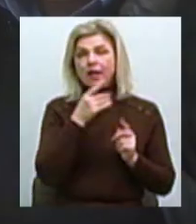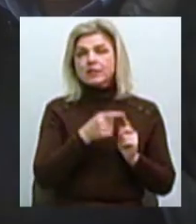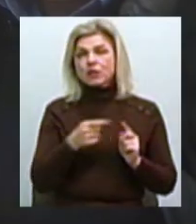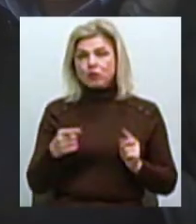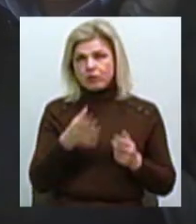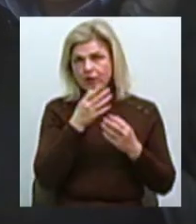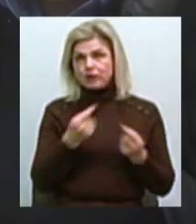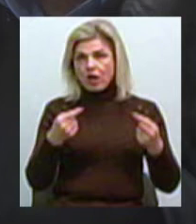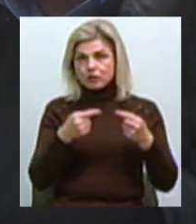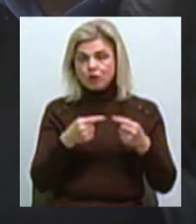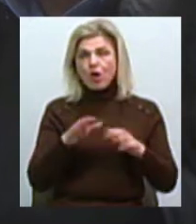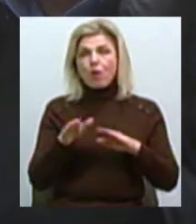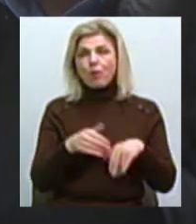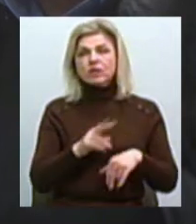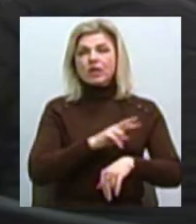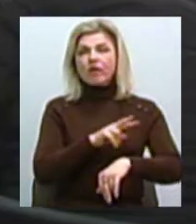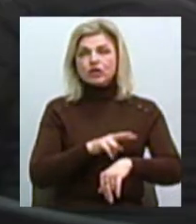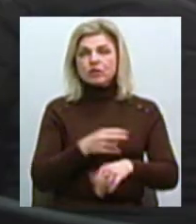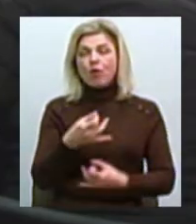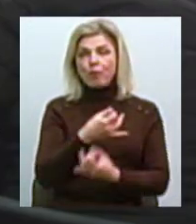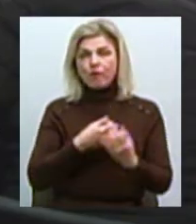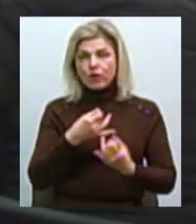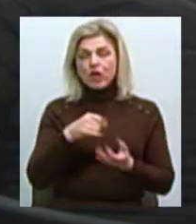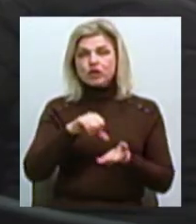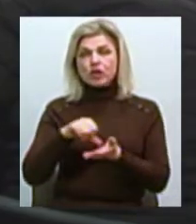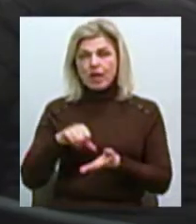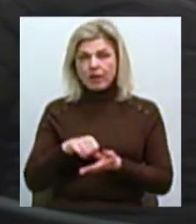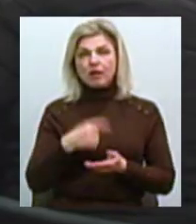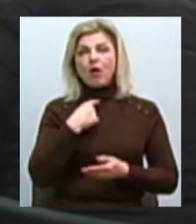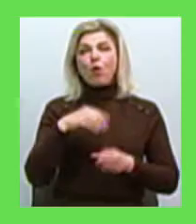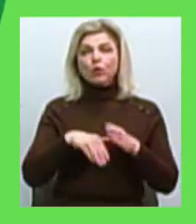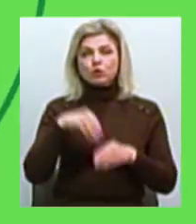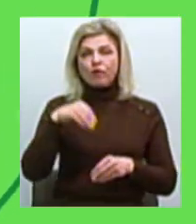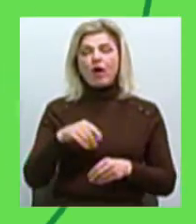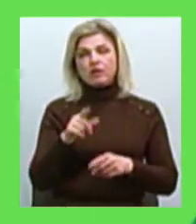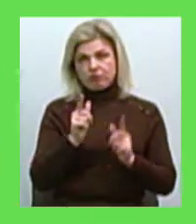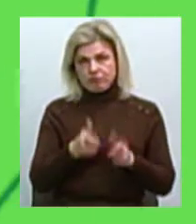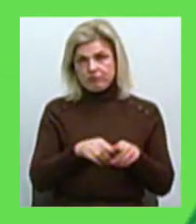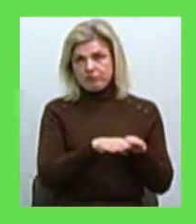вчасно Після двох годин обговорень члени комісії проголосували одноголосно «За»